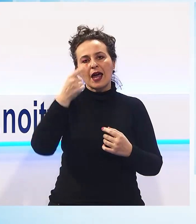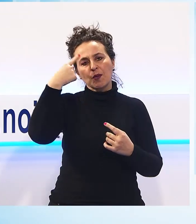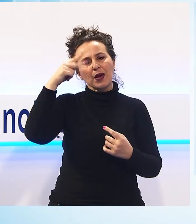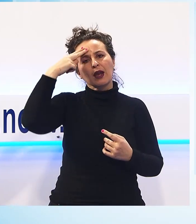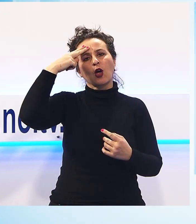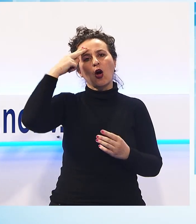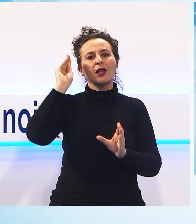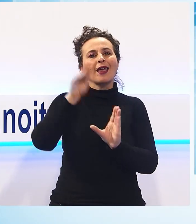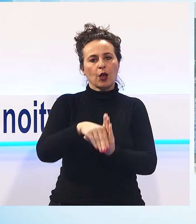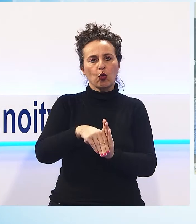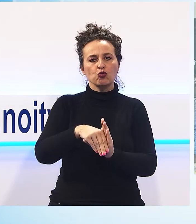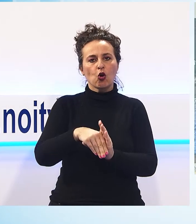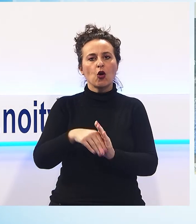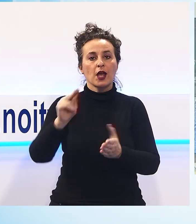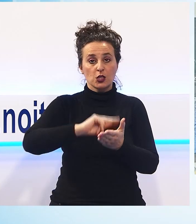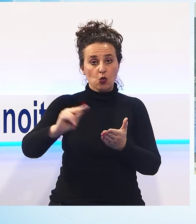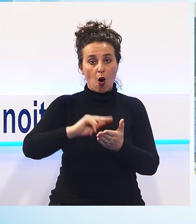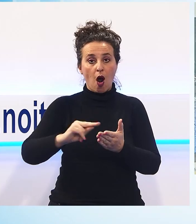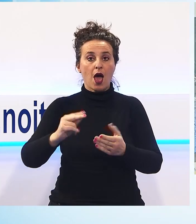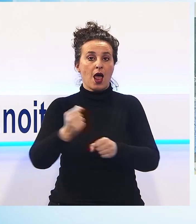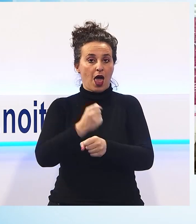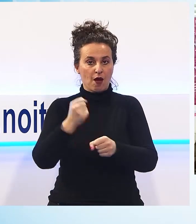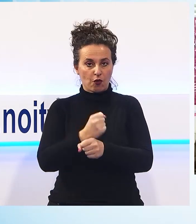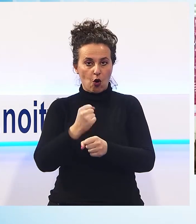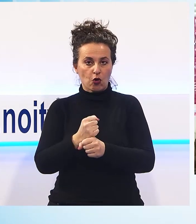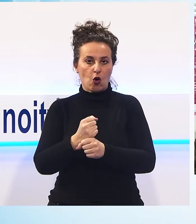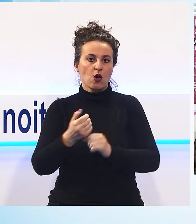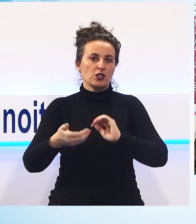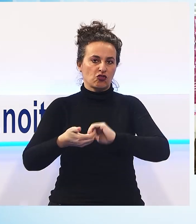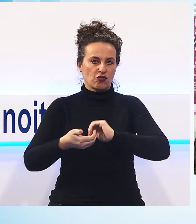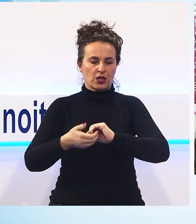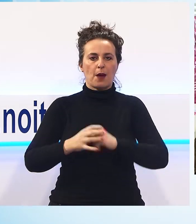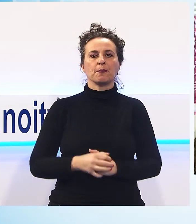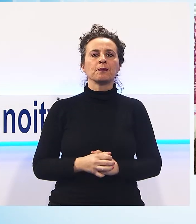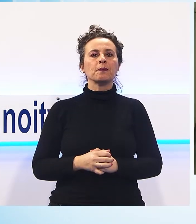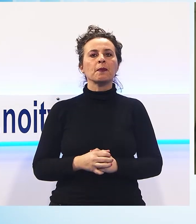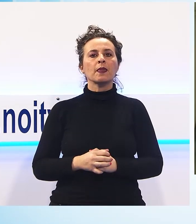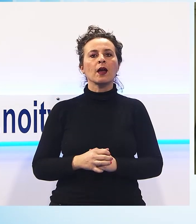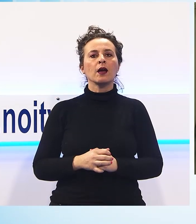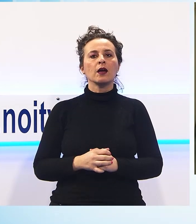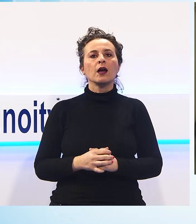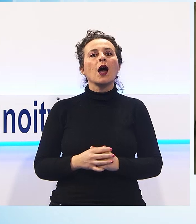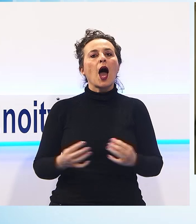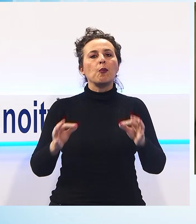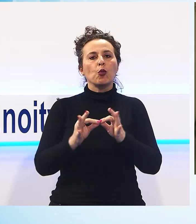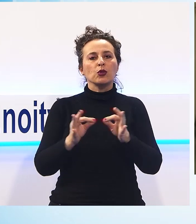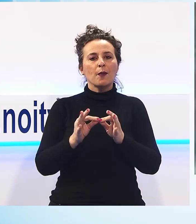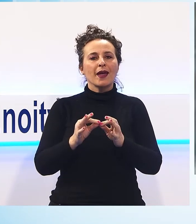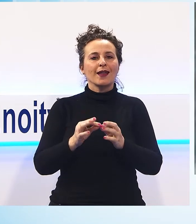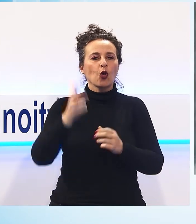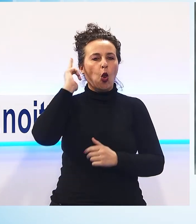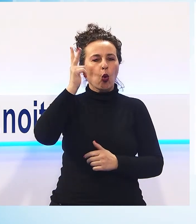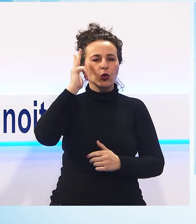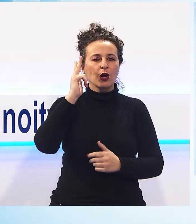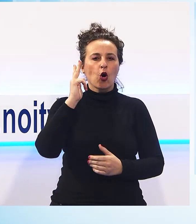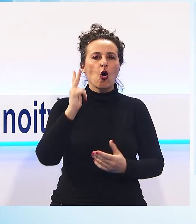società civile. Edizione numero 5 della Egon Woman Run, torna all'appuntamento ludico ricreativo dedicato alle donne nella